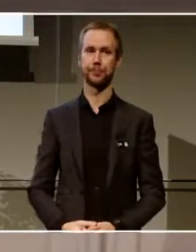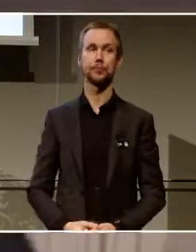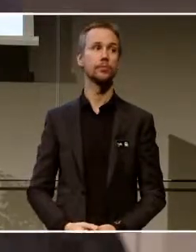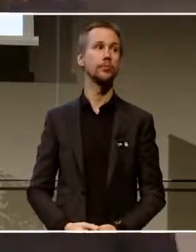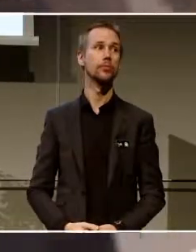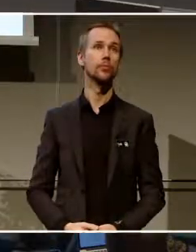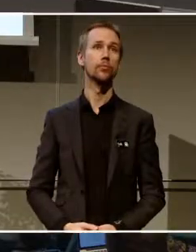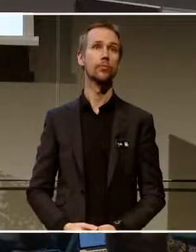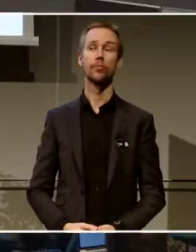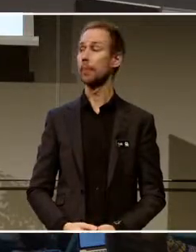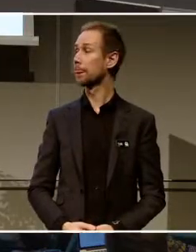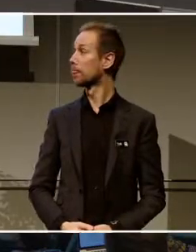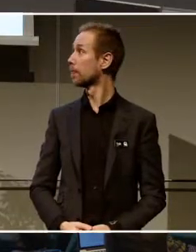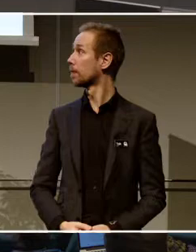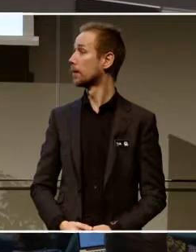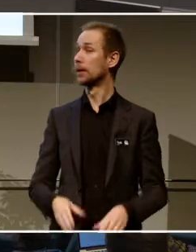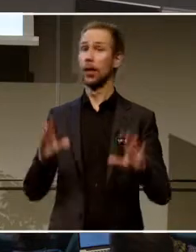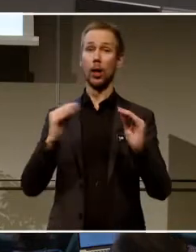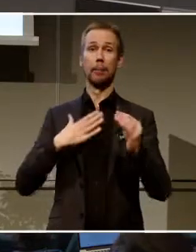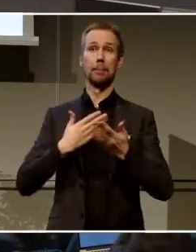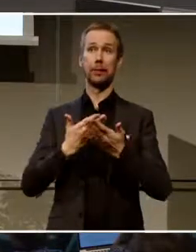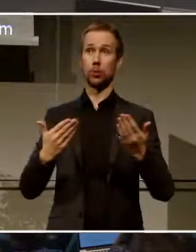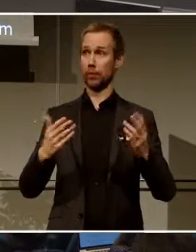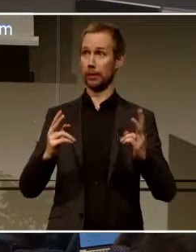Men ja, det var min presentation.